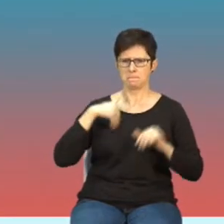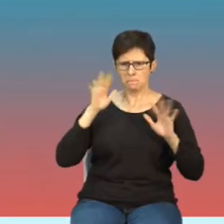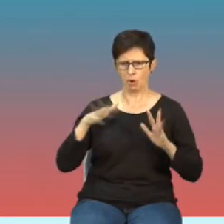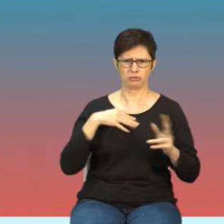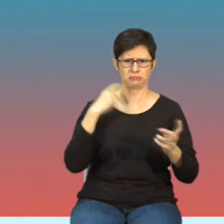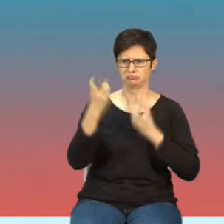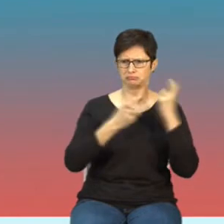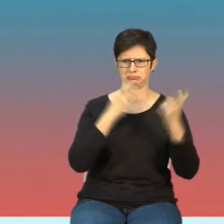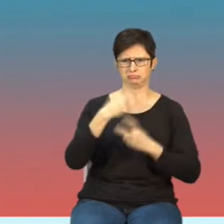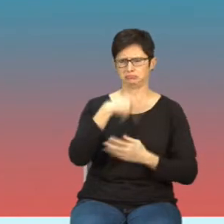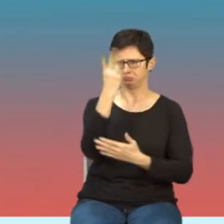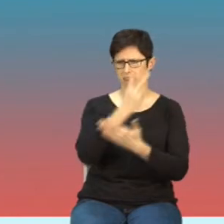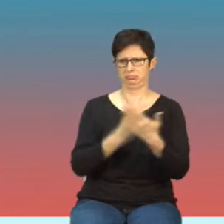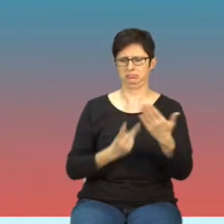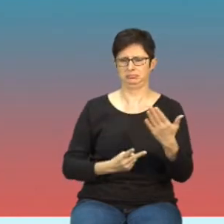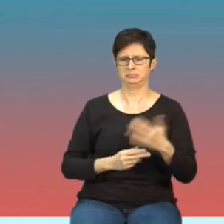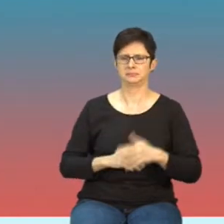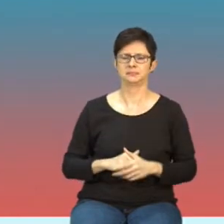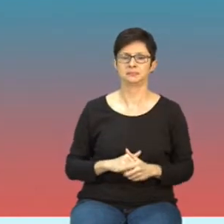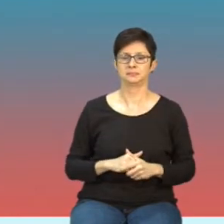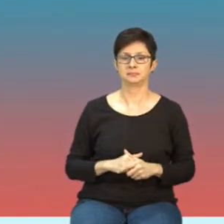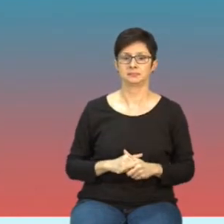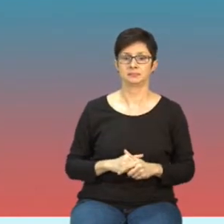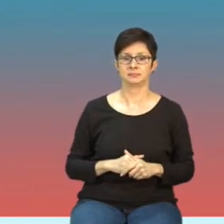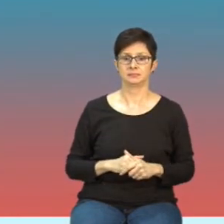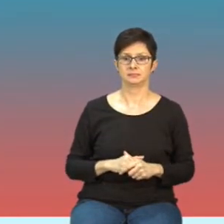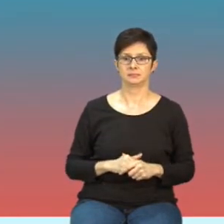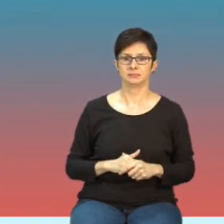sobie przeczytać. No i